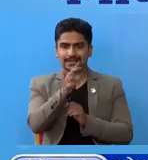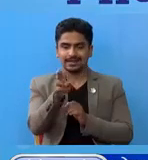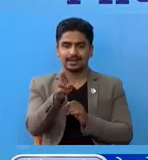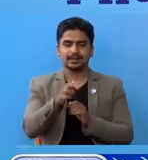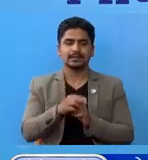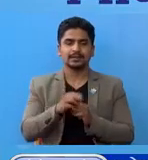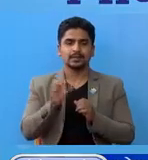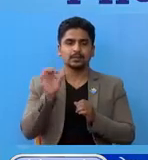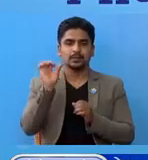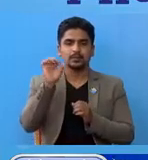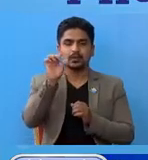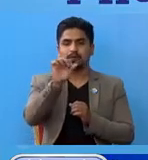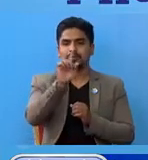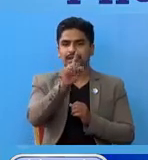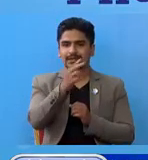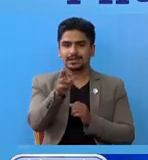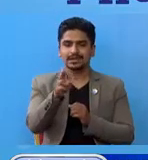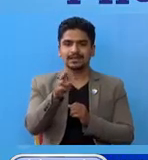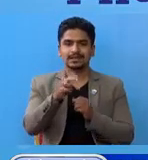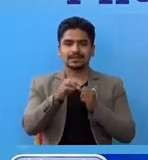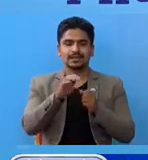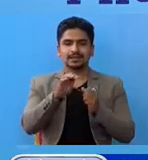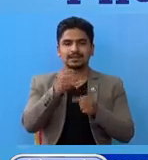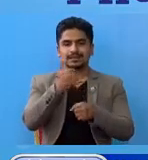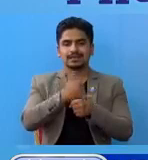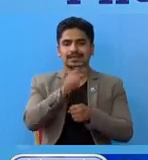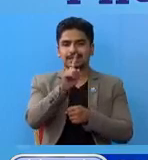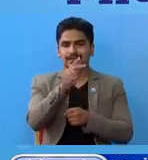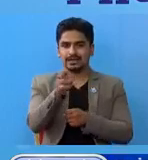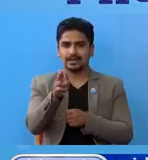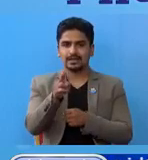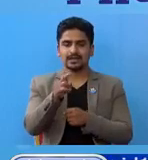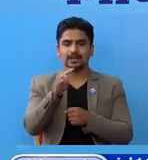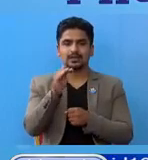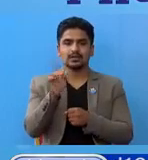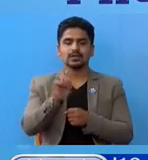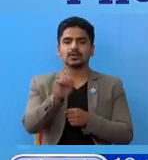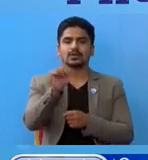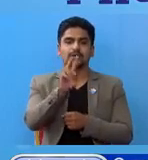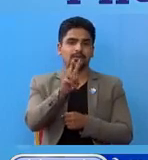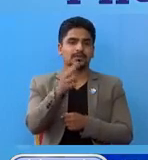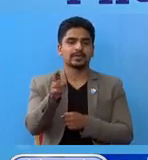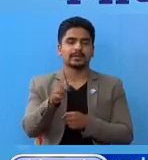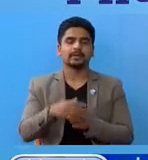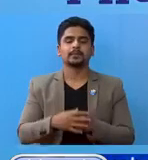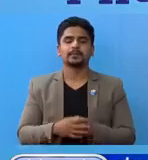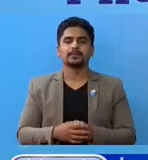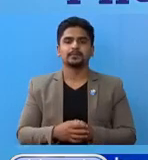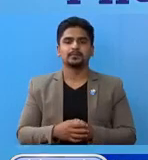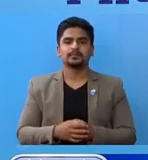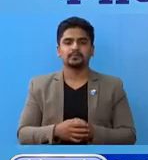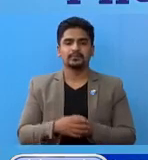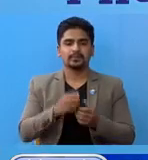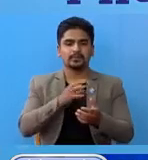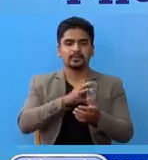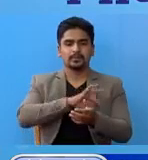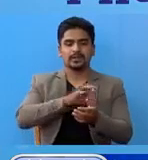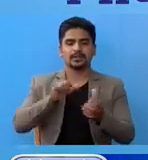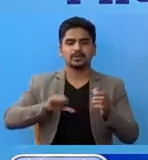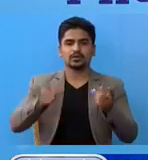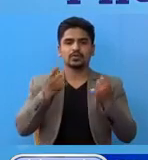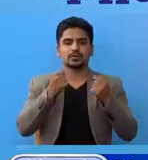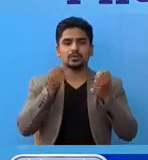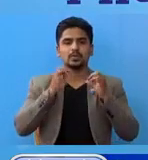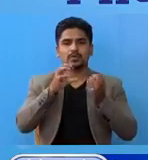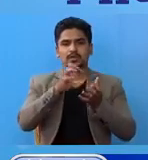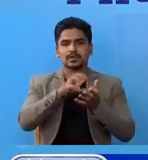जन परवत का एक जना, स्यांग्जा का एक जना र तनोह का दुई जना हुन्छा। प्रादेशिक जनस्वास्त